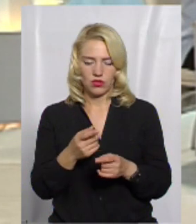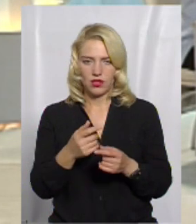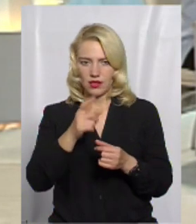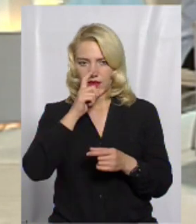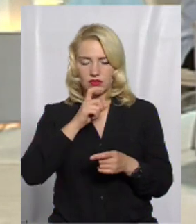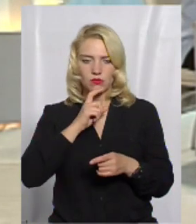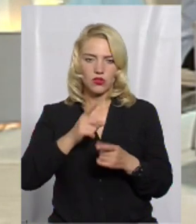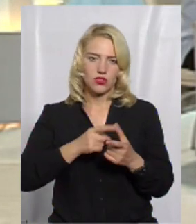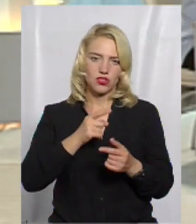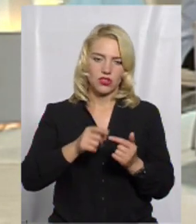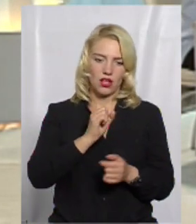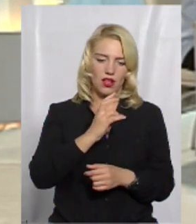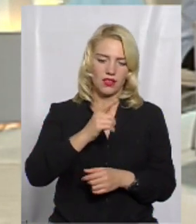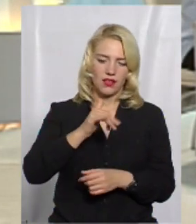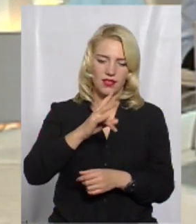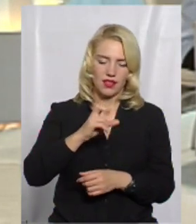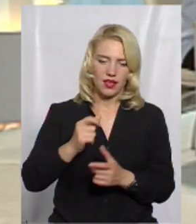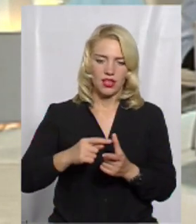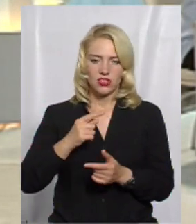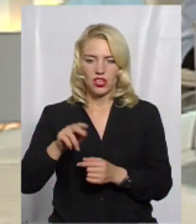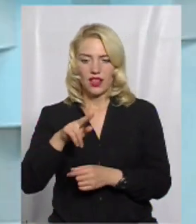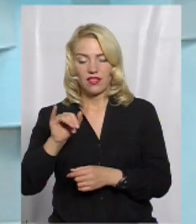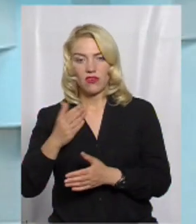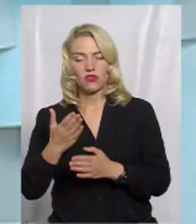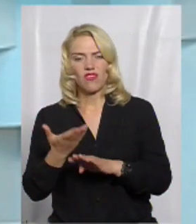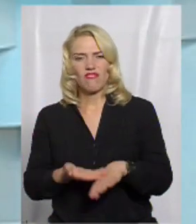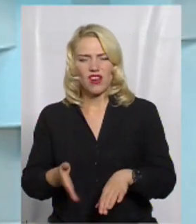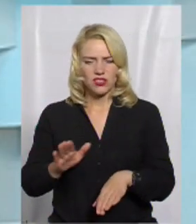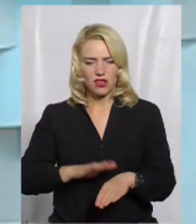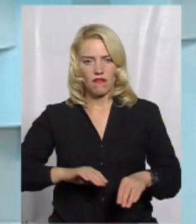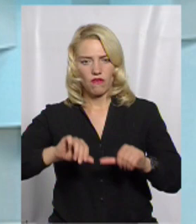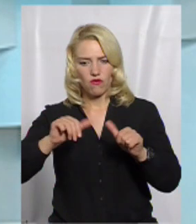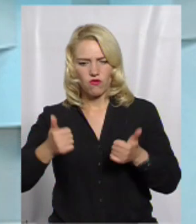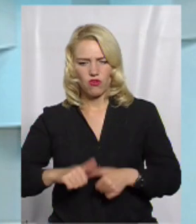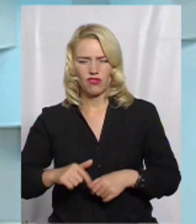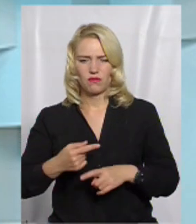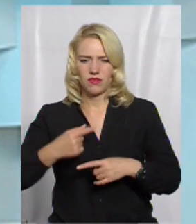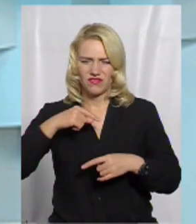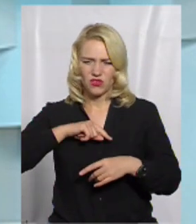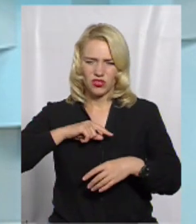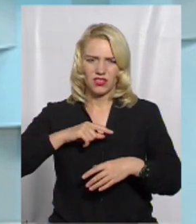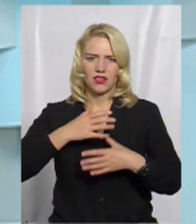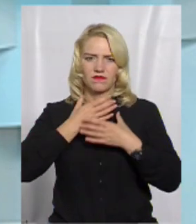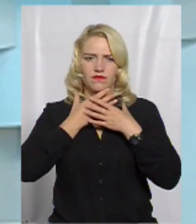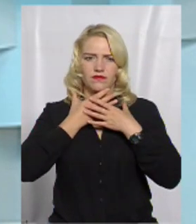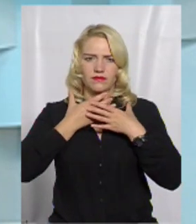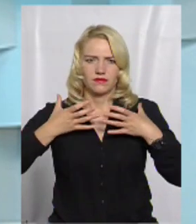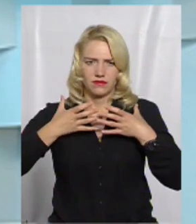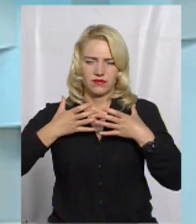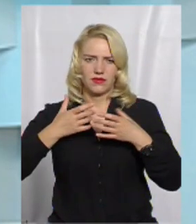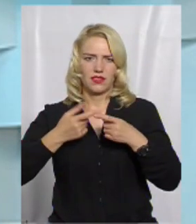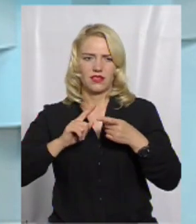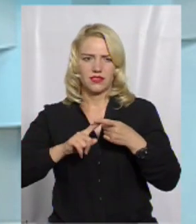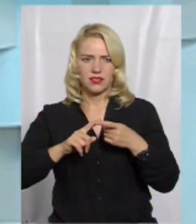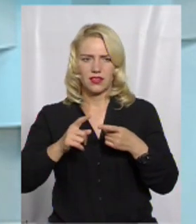зрозуміти не можна. Звичайно, якщо це важка форма хвороби, яка дає інтоксікацію, набряк шиї, і